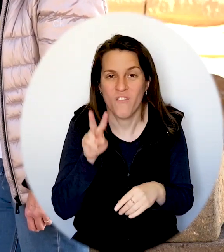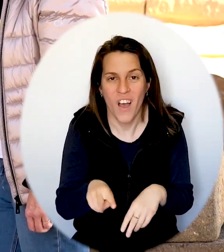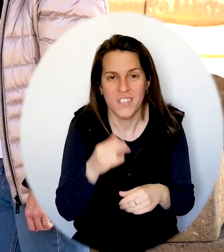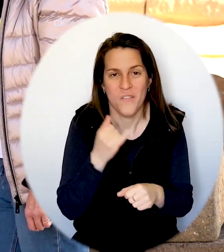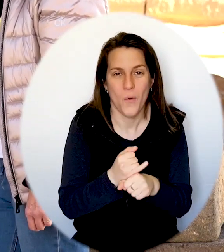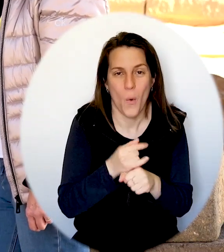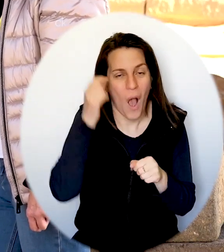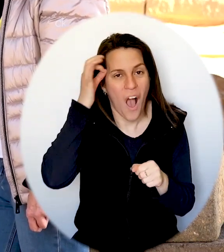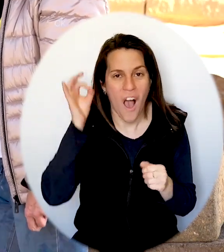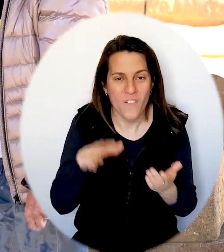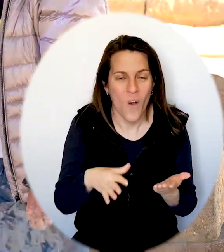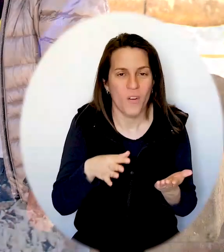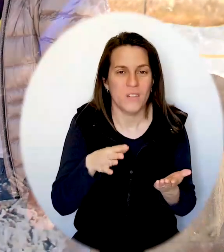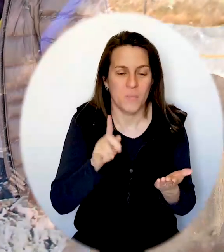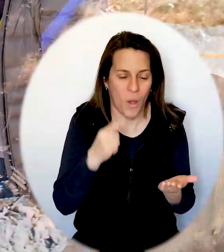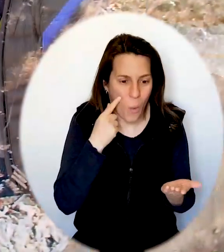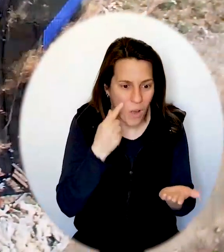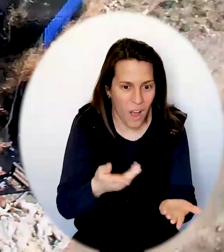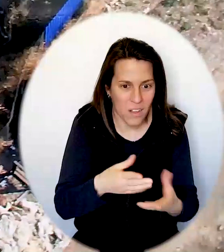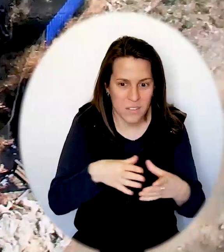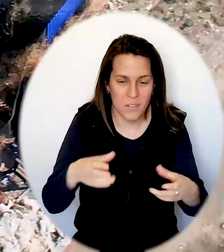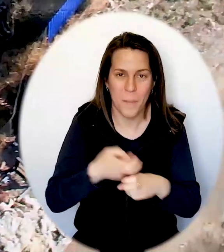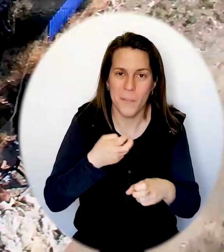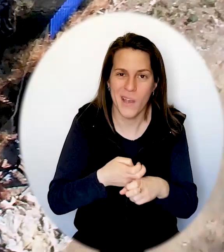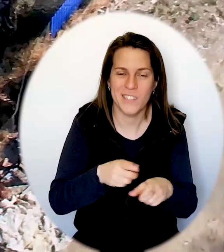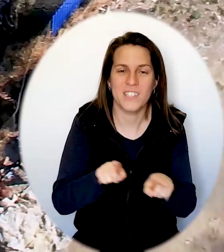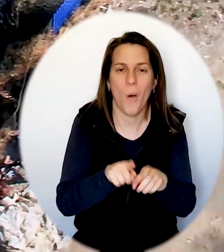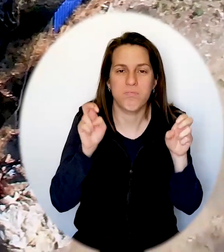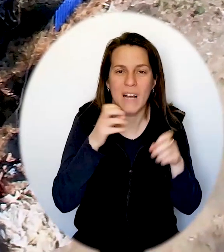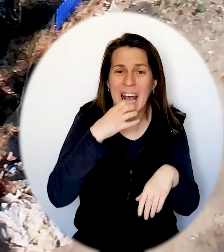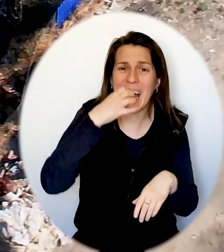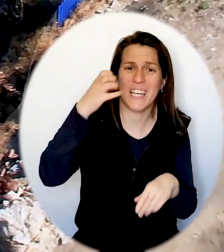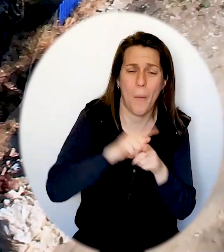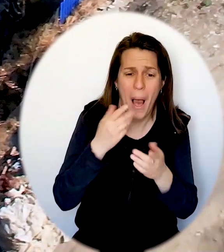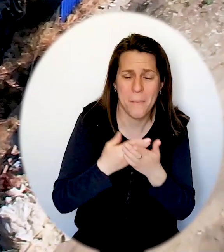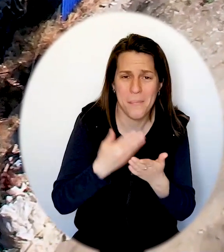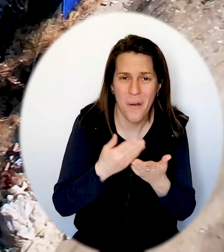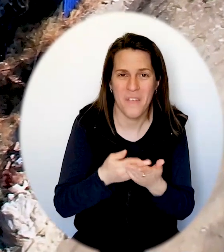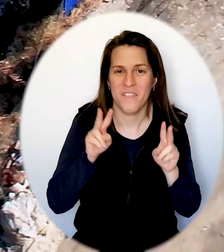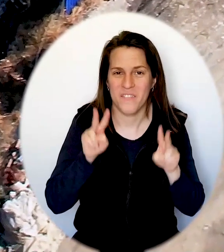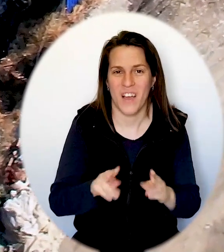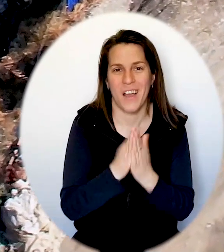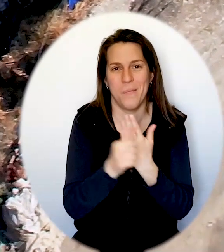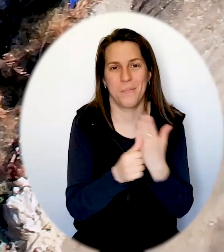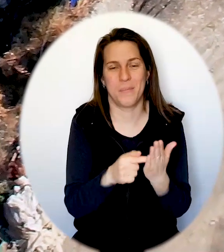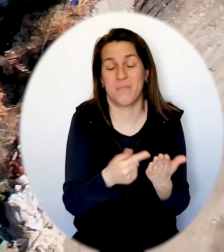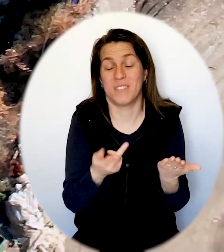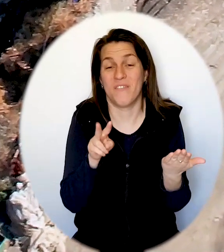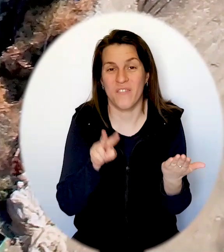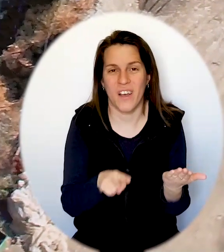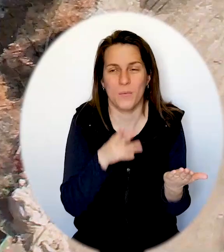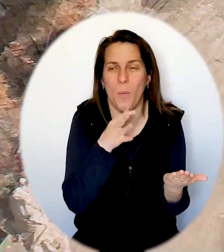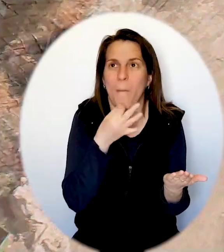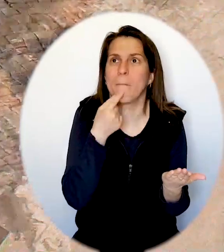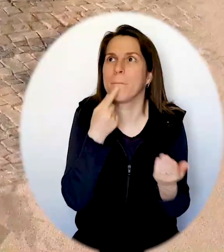la vérité. Mais quand les pierres crient, entre guillemets, et parlent, et nous témoignent de ce qui s'est passé, on ne peut plus rien